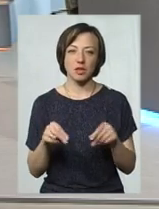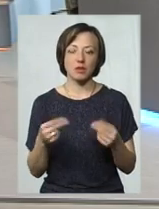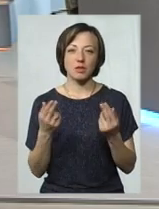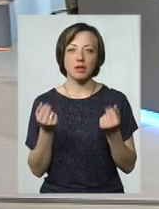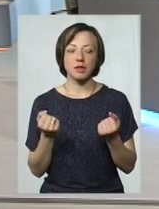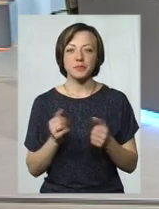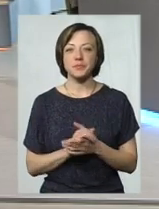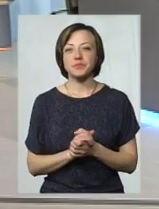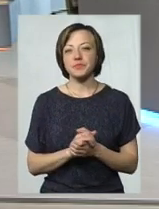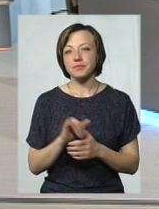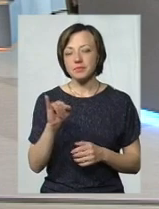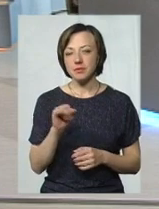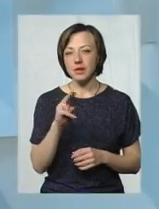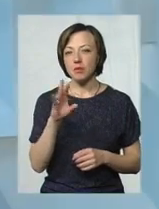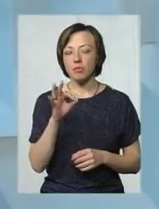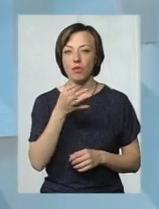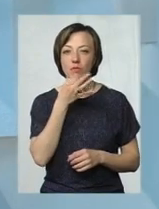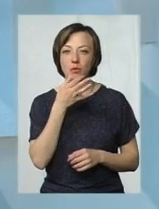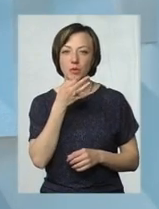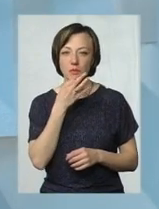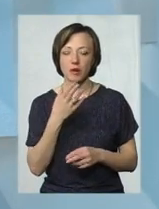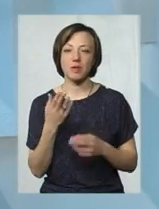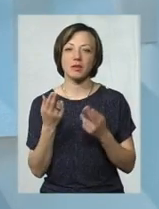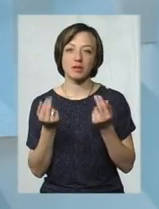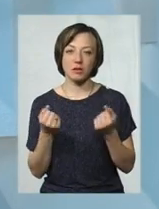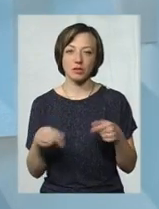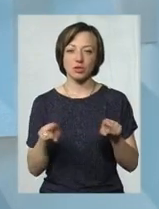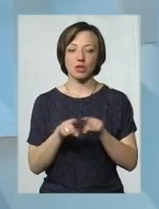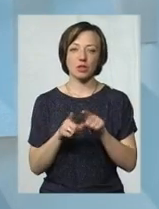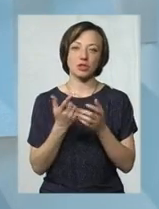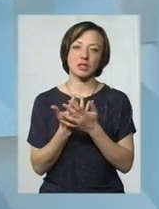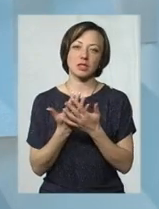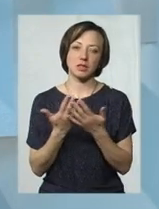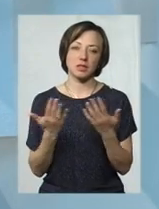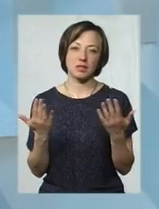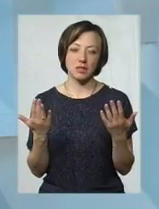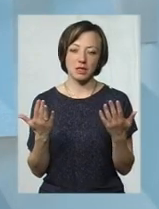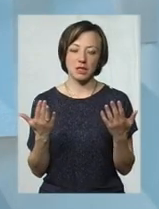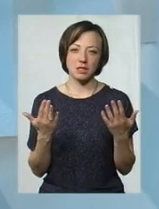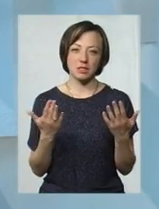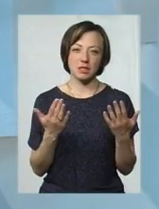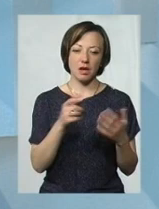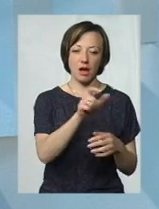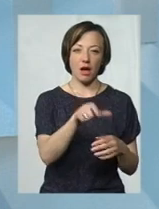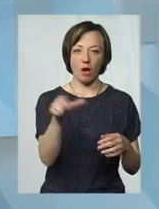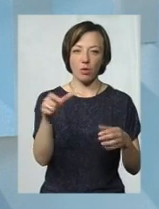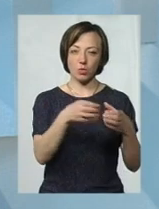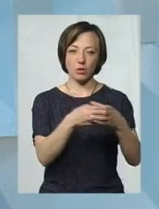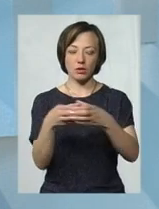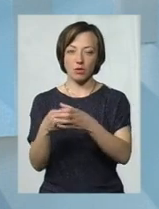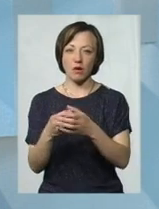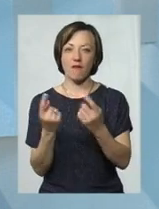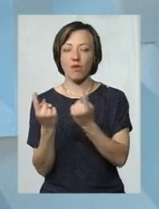по уподобаннях теж різнилася аудиторія. Якщо в